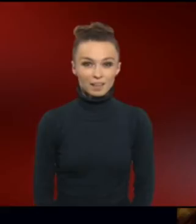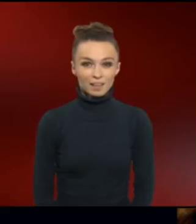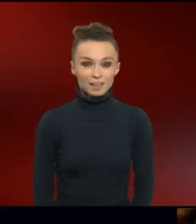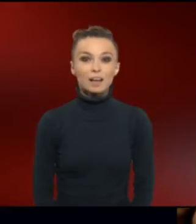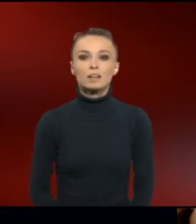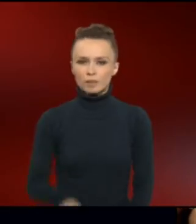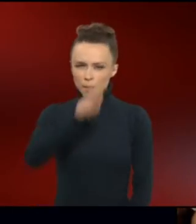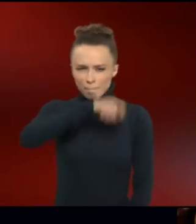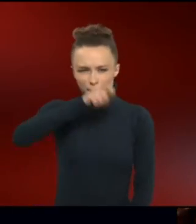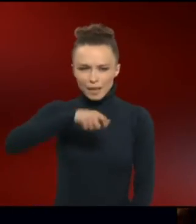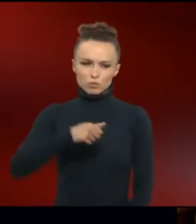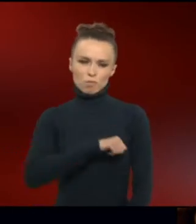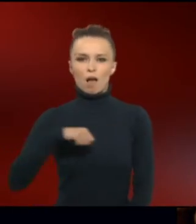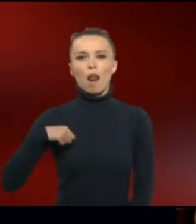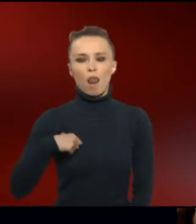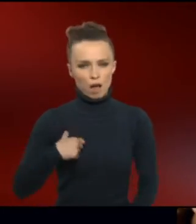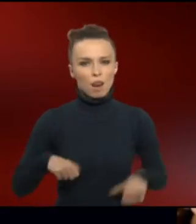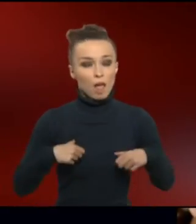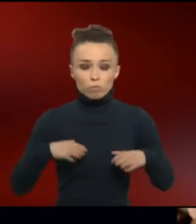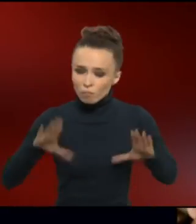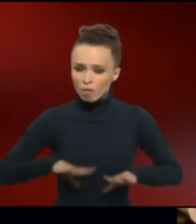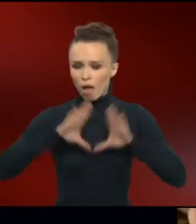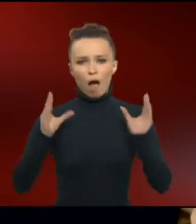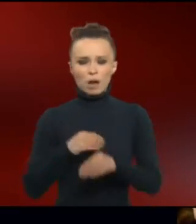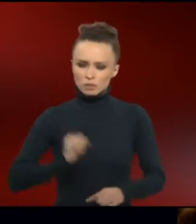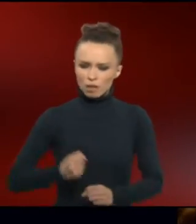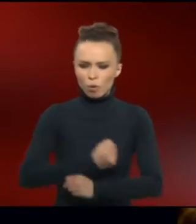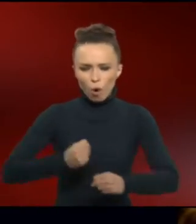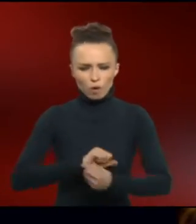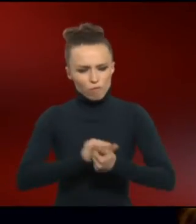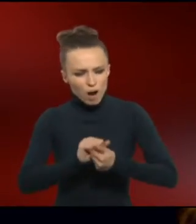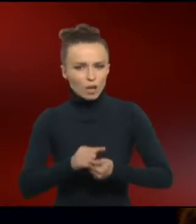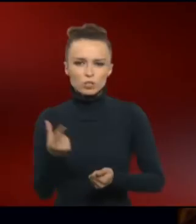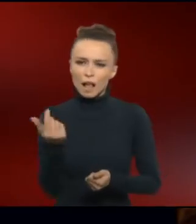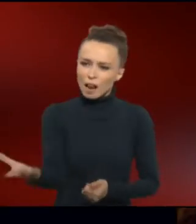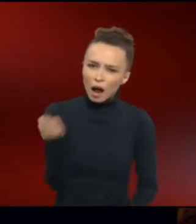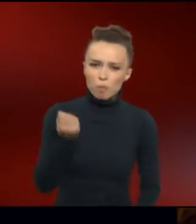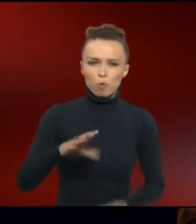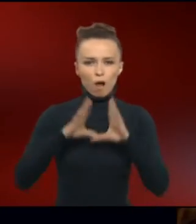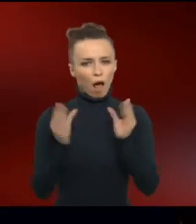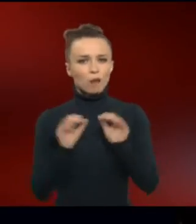Die Menschen leben alleine. Die können alles. Die können kochen, Wäsche machen und Geld abholen.